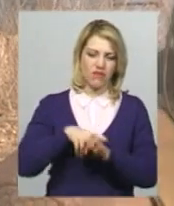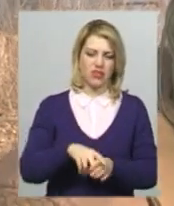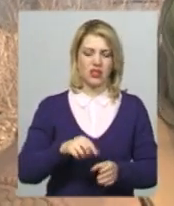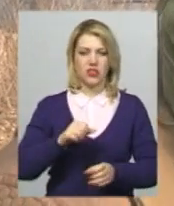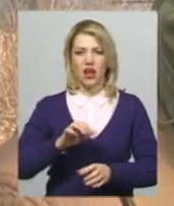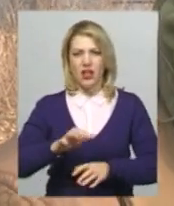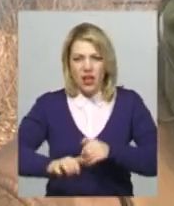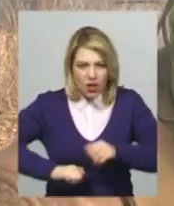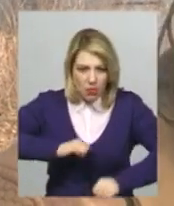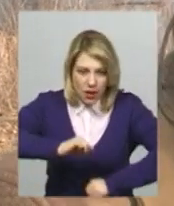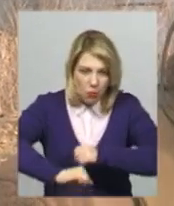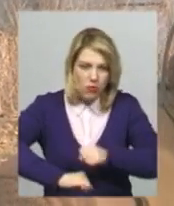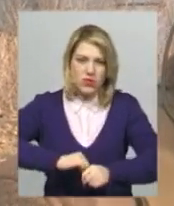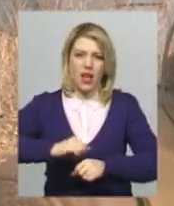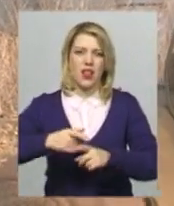складу.